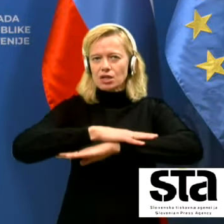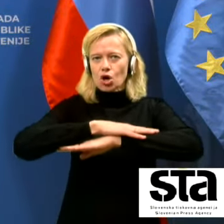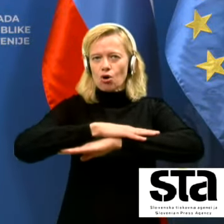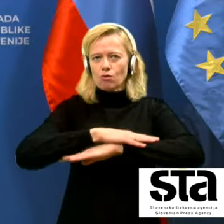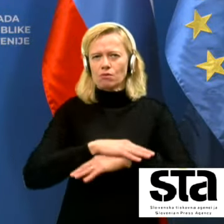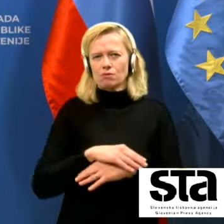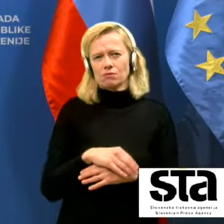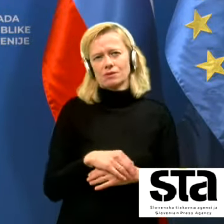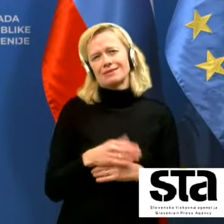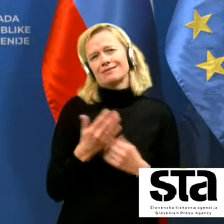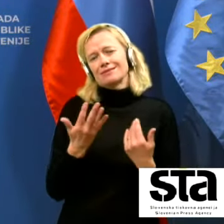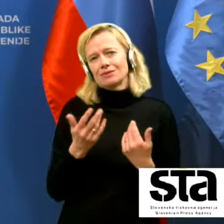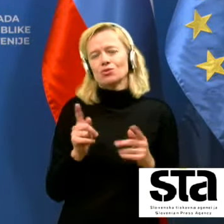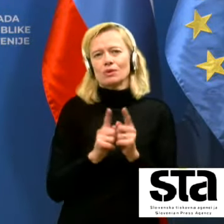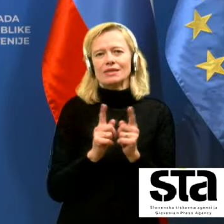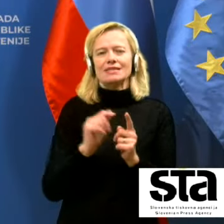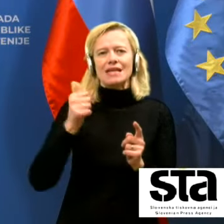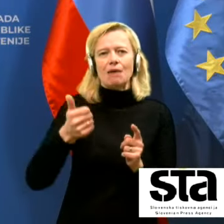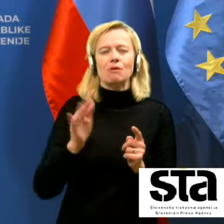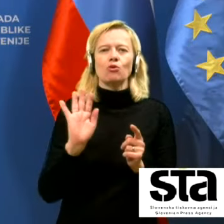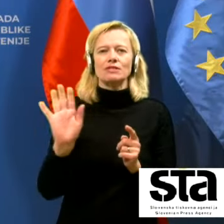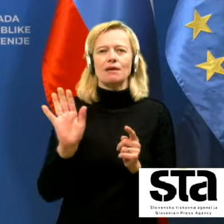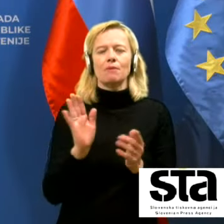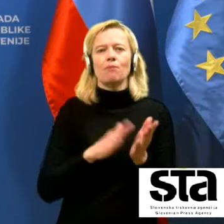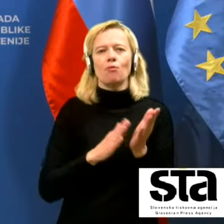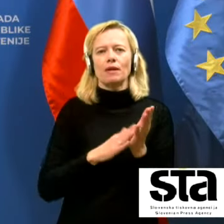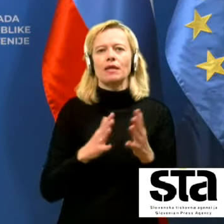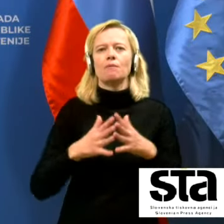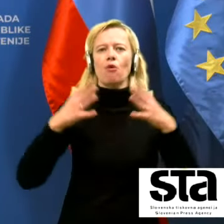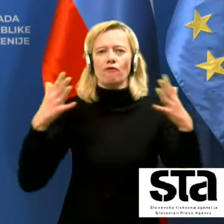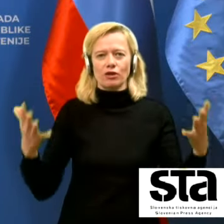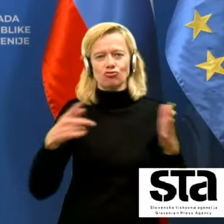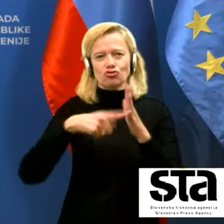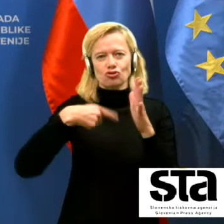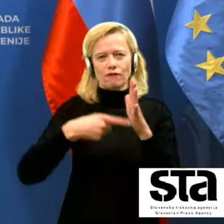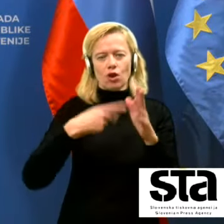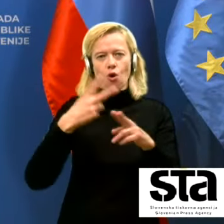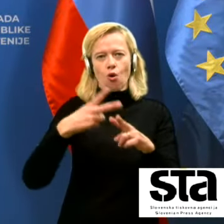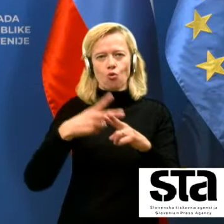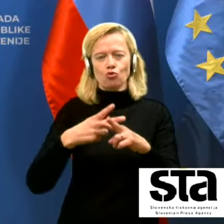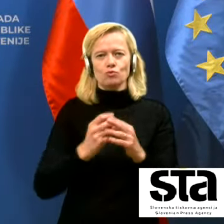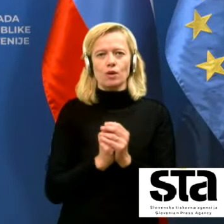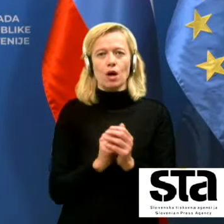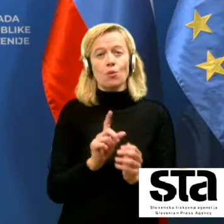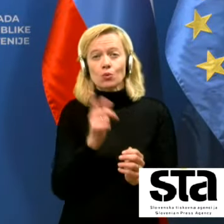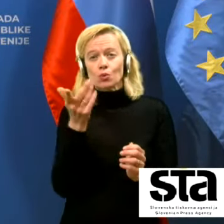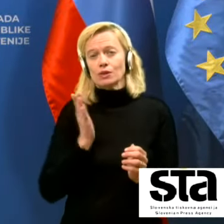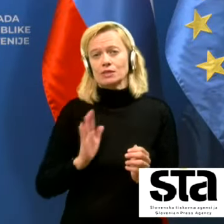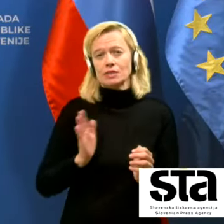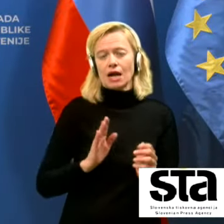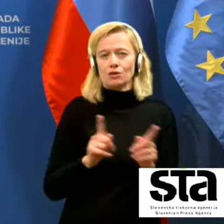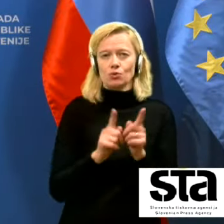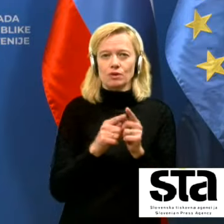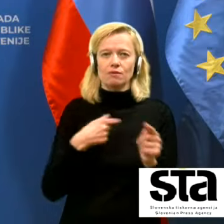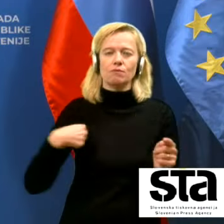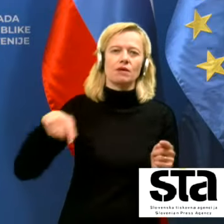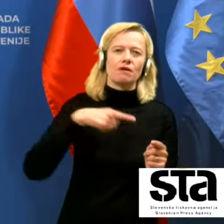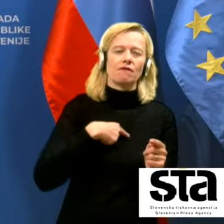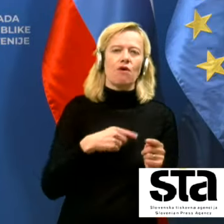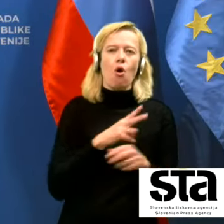pomenijo lahko, tudi bistveno povečanje števila okužb. Na drugi strani pa smo tudi v obdobju, sveda, vseh teh